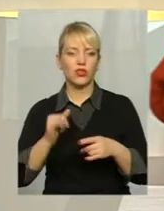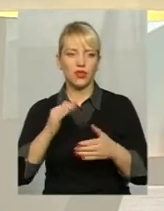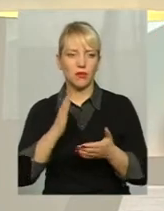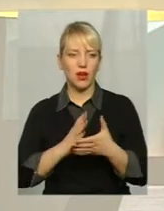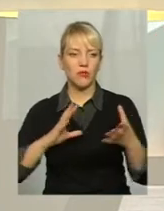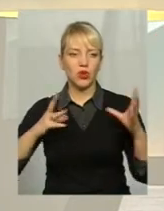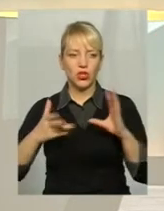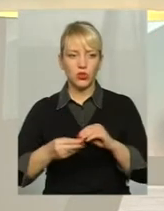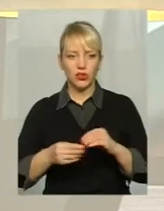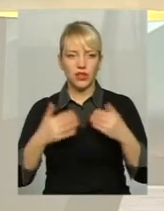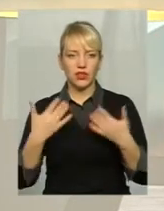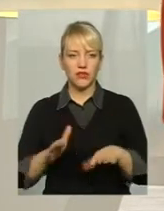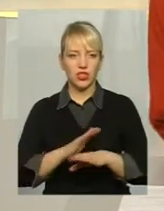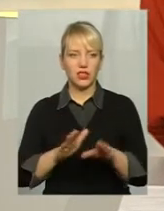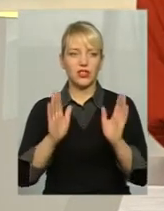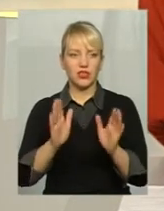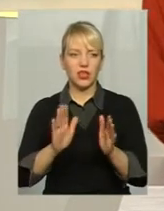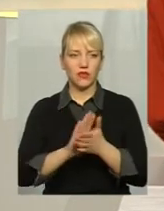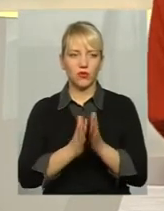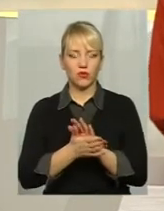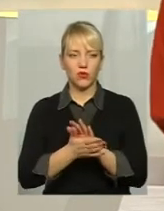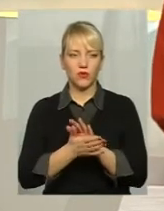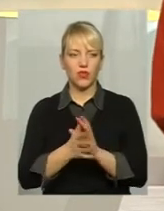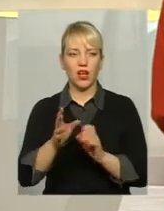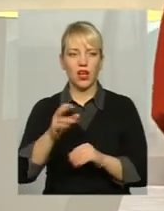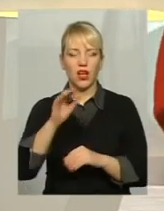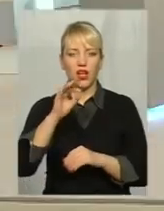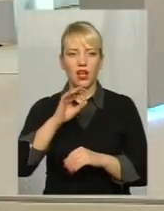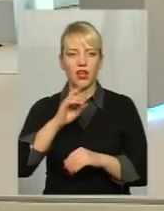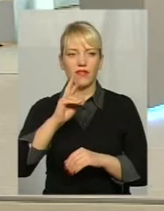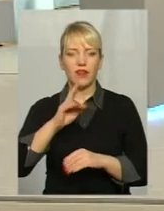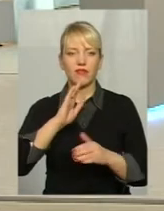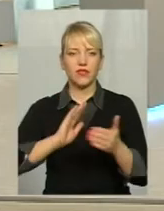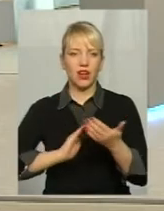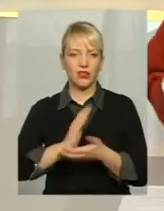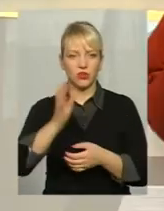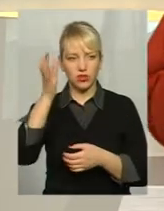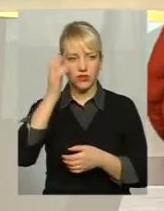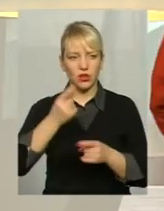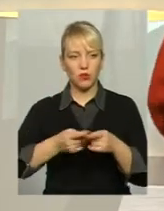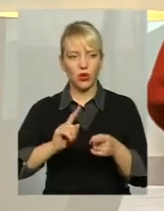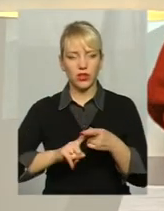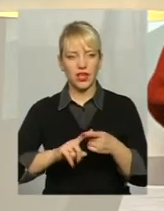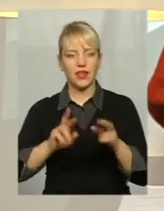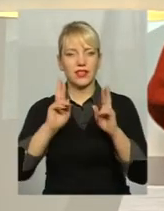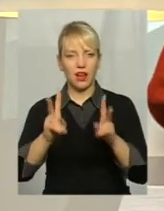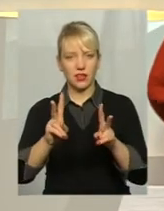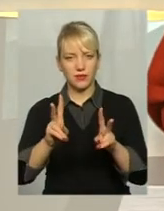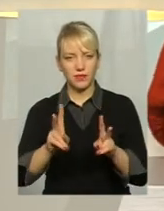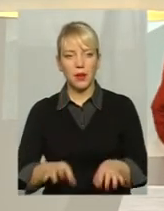результати вже не тільки умов, а й ефективність, якості освіти Власне, про те, як